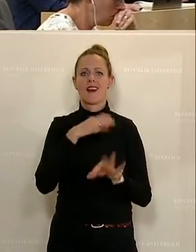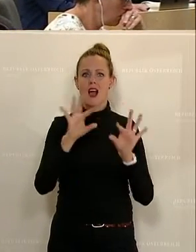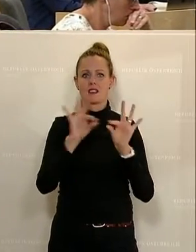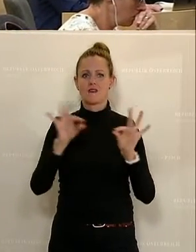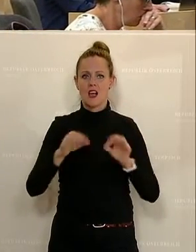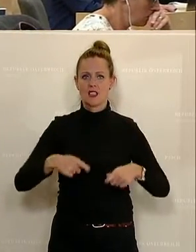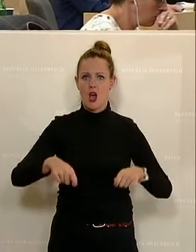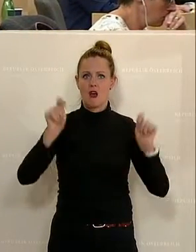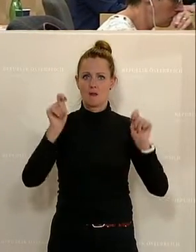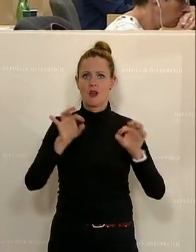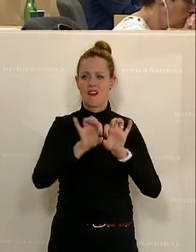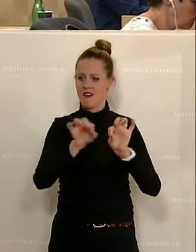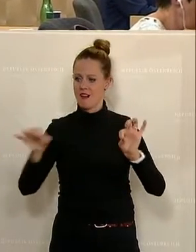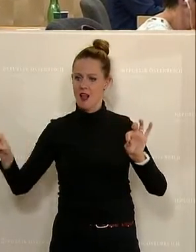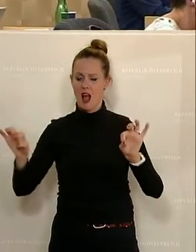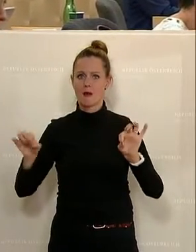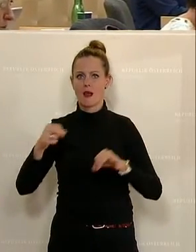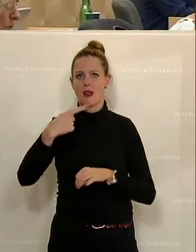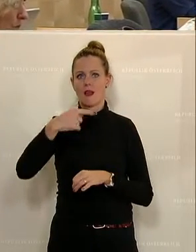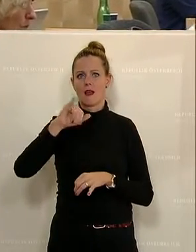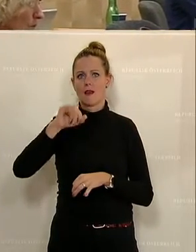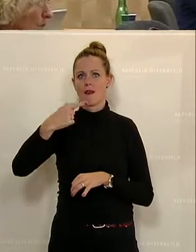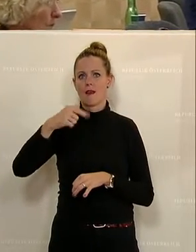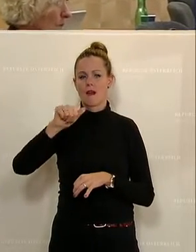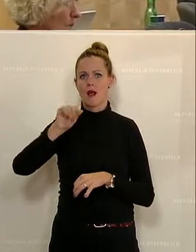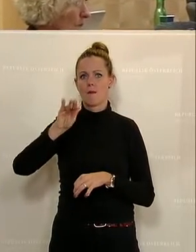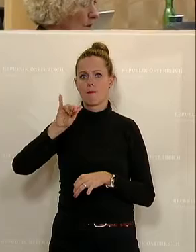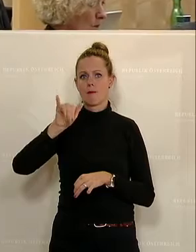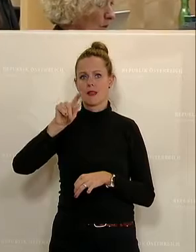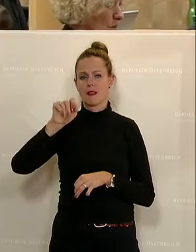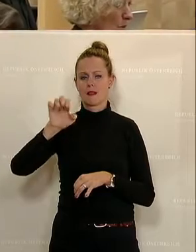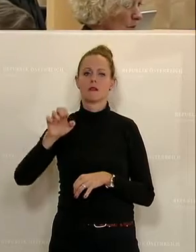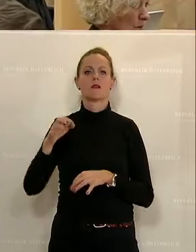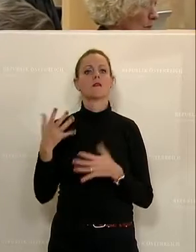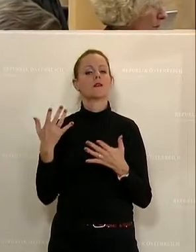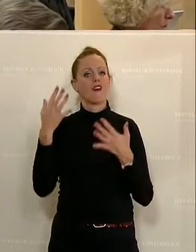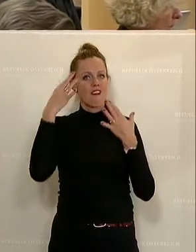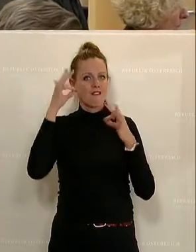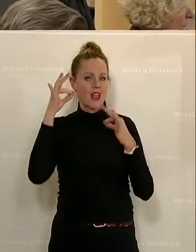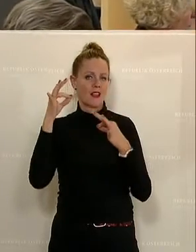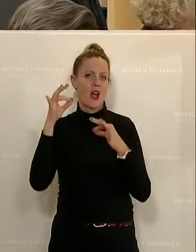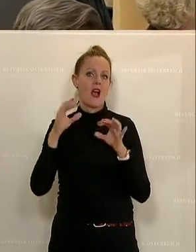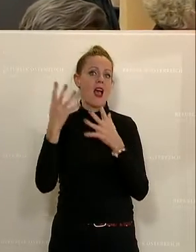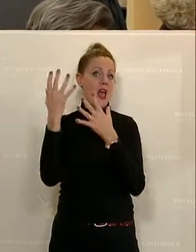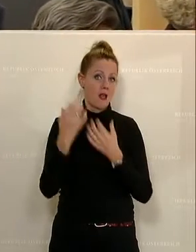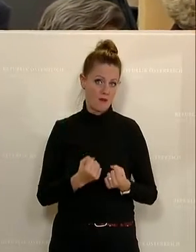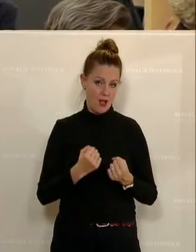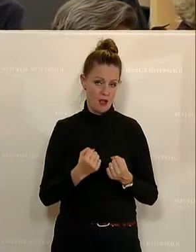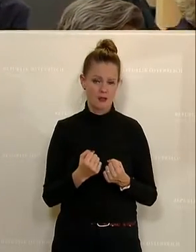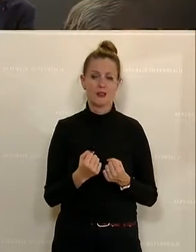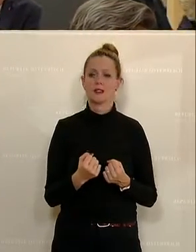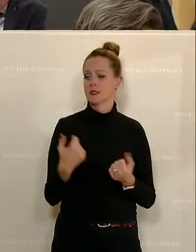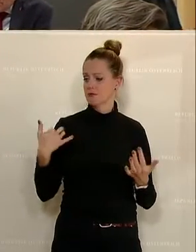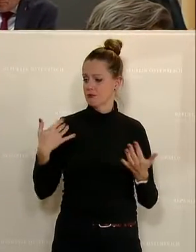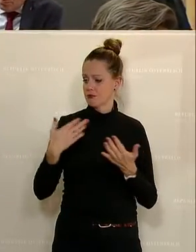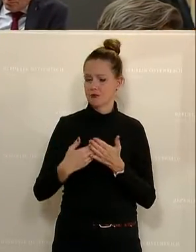also den kabelgebundenen, gigabitfähigen Internetempfang. Wir haben es dabei geschafft, in den letzten